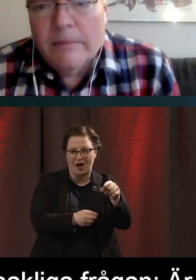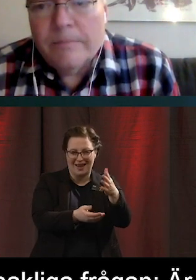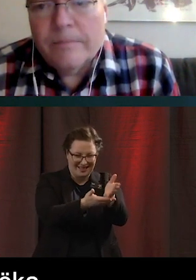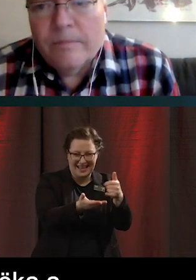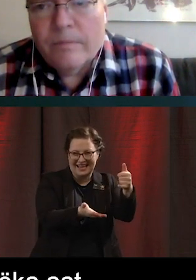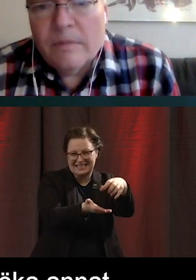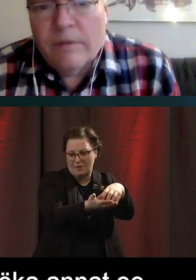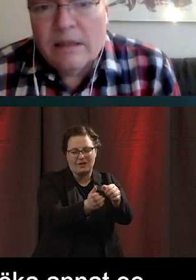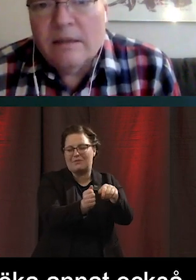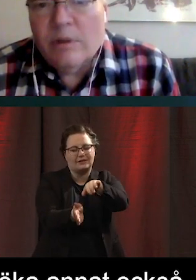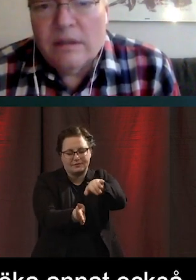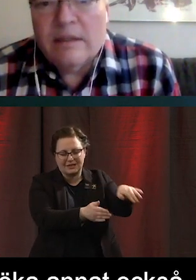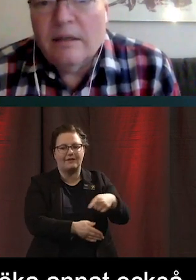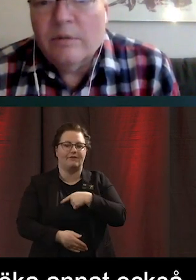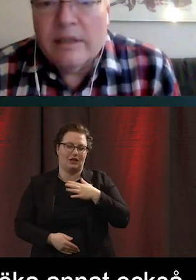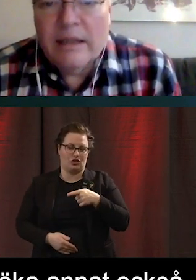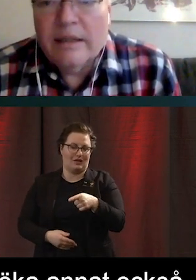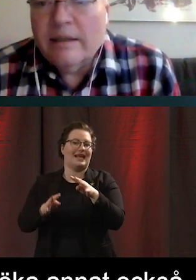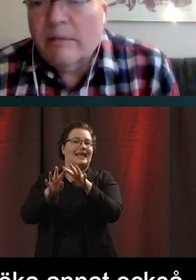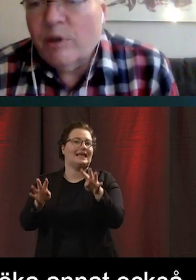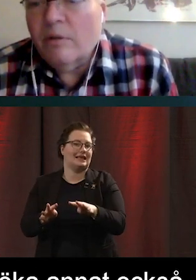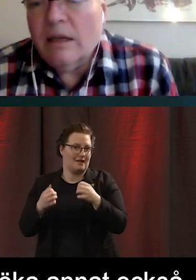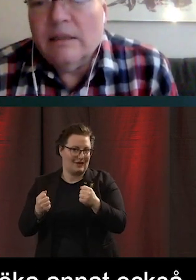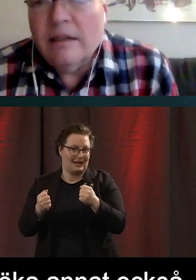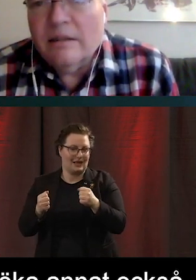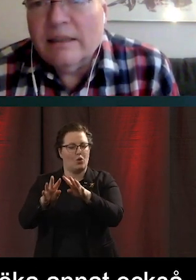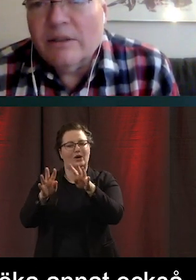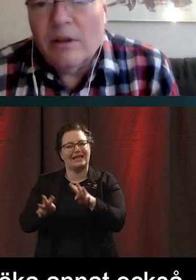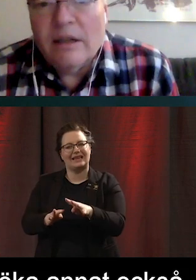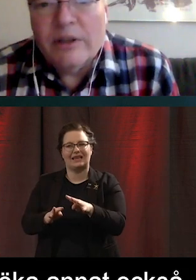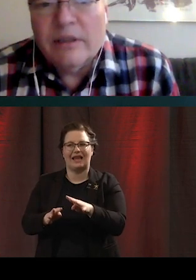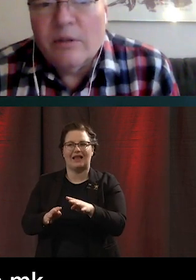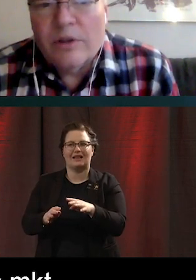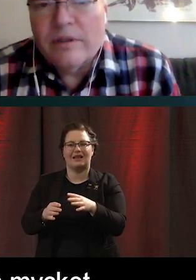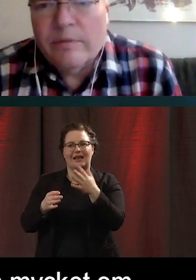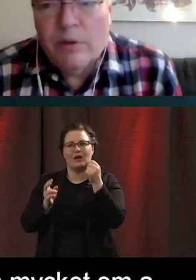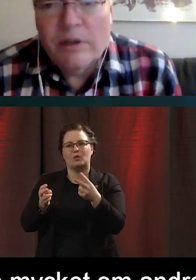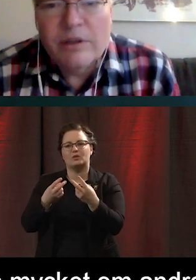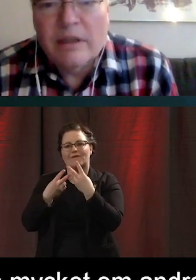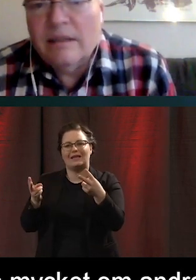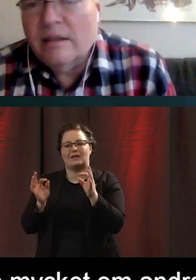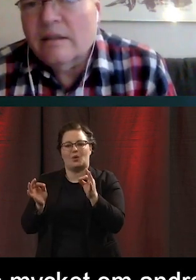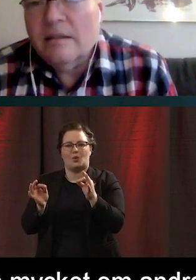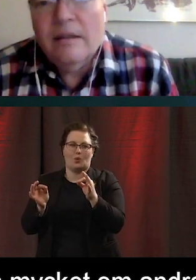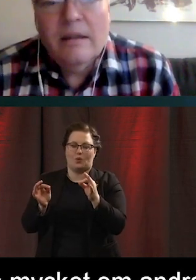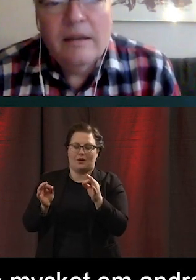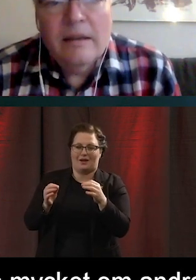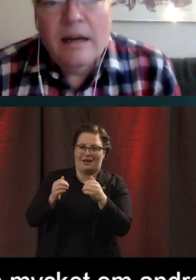viktigt och intressant. Och det säger ganska mycket om andra digitala lösningar också. Så vi undersöker